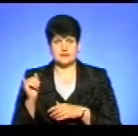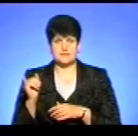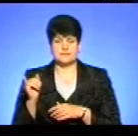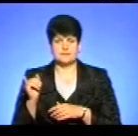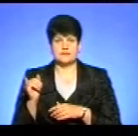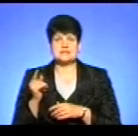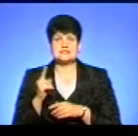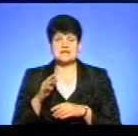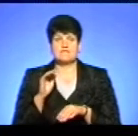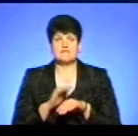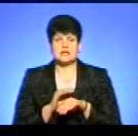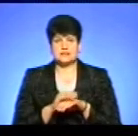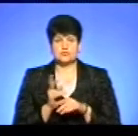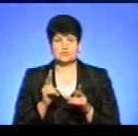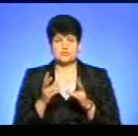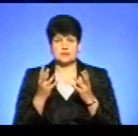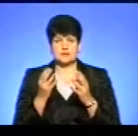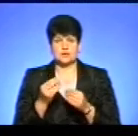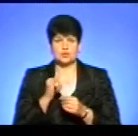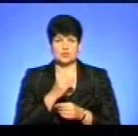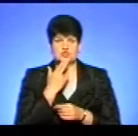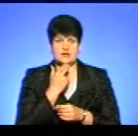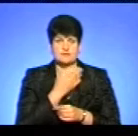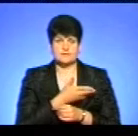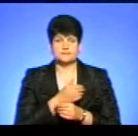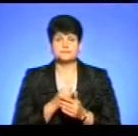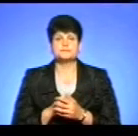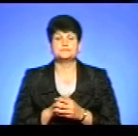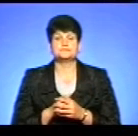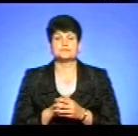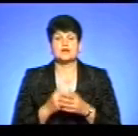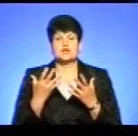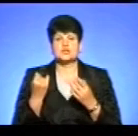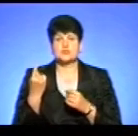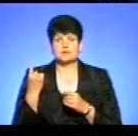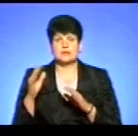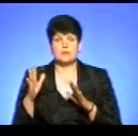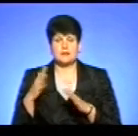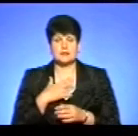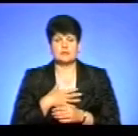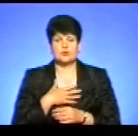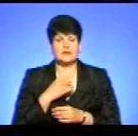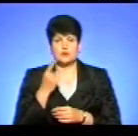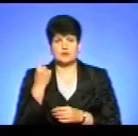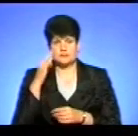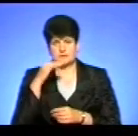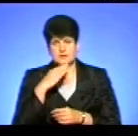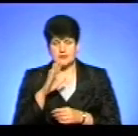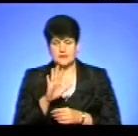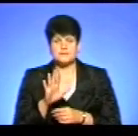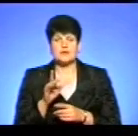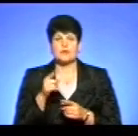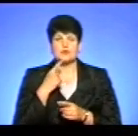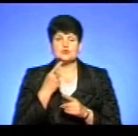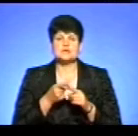в липні, за фактично відвідані дні у червні. Ще один момент, який хвилює навіть не один батьків, вони говорять, що для них це